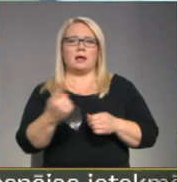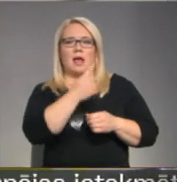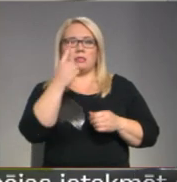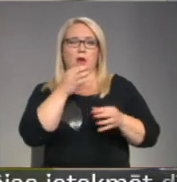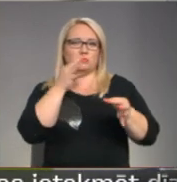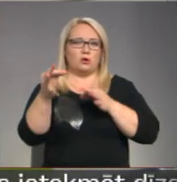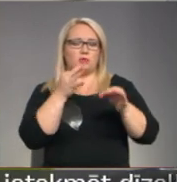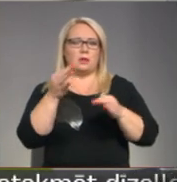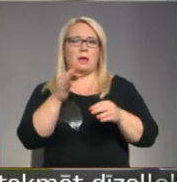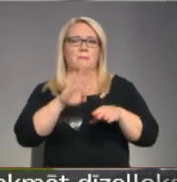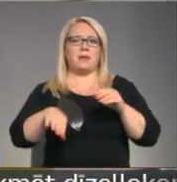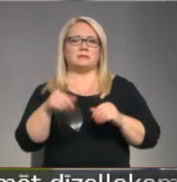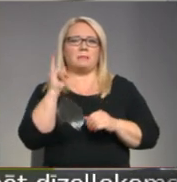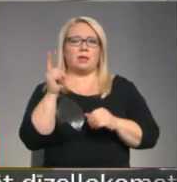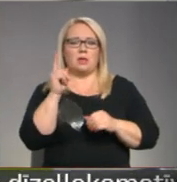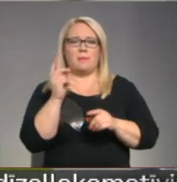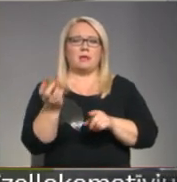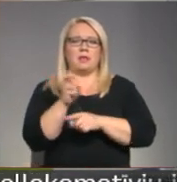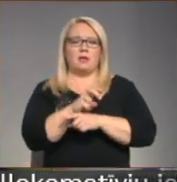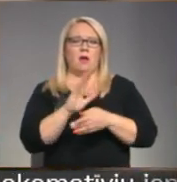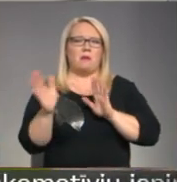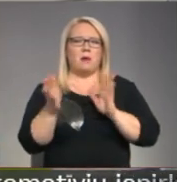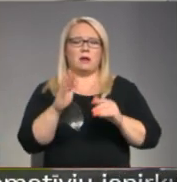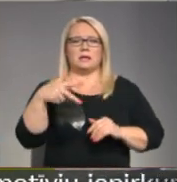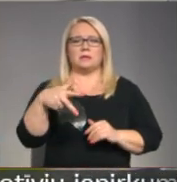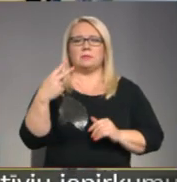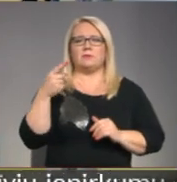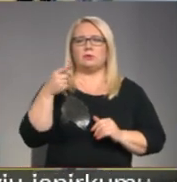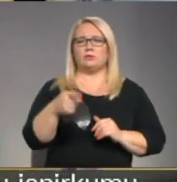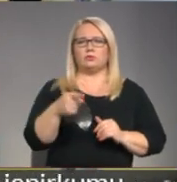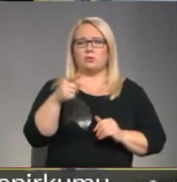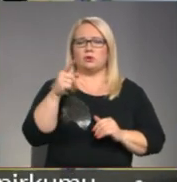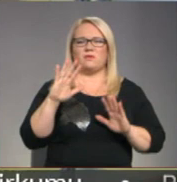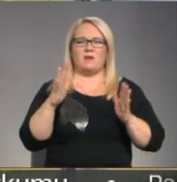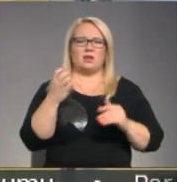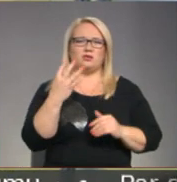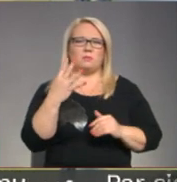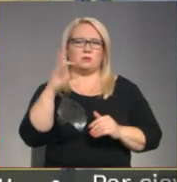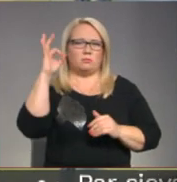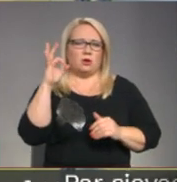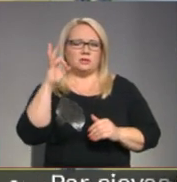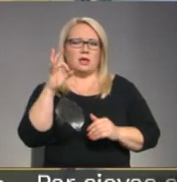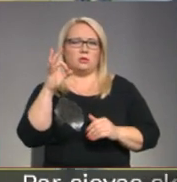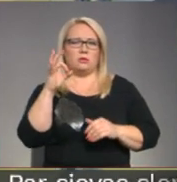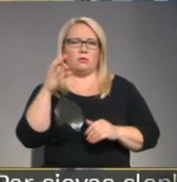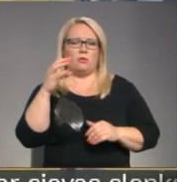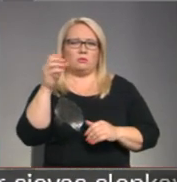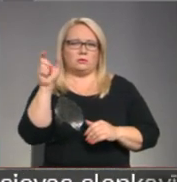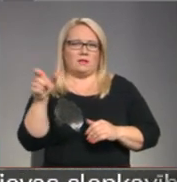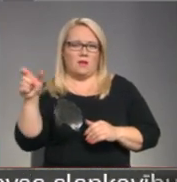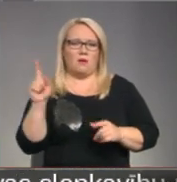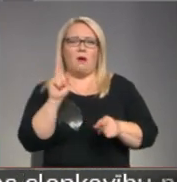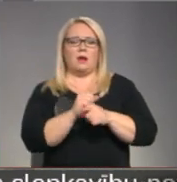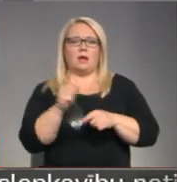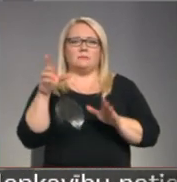konsultācijiem bez brīdinājuma neierodas apmēram 32 tūkstoši, iep 14 procenti pacientu. To skaita